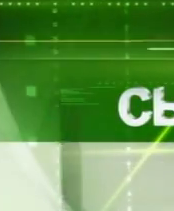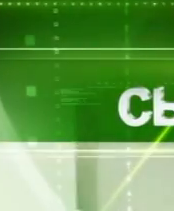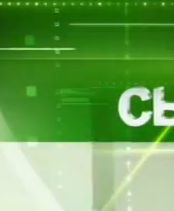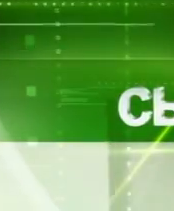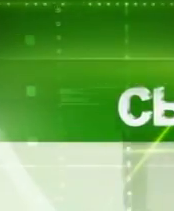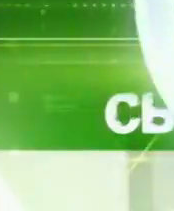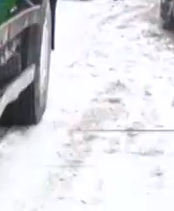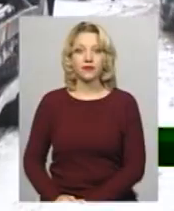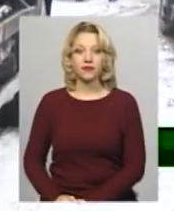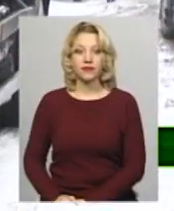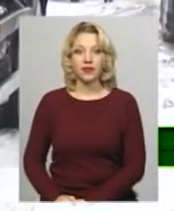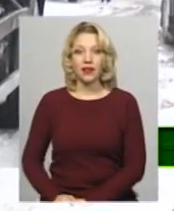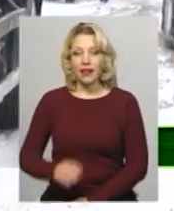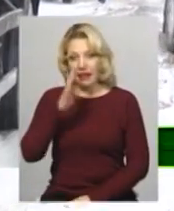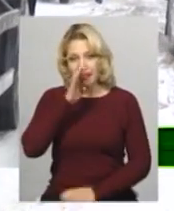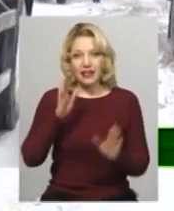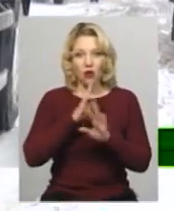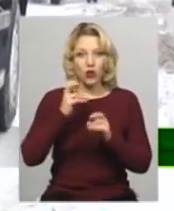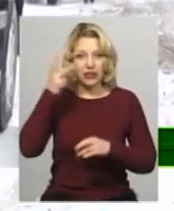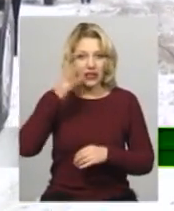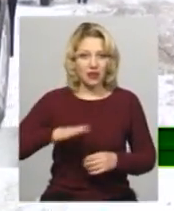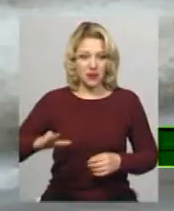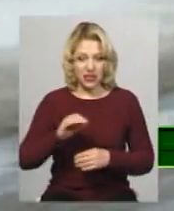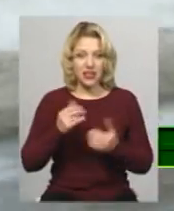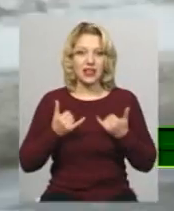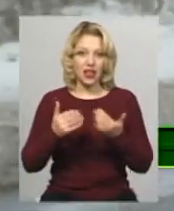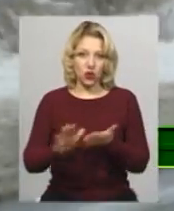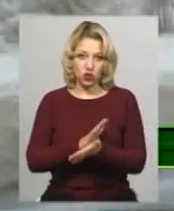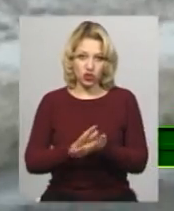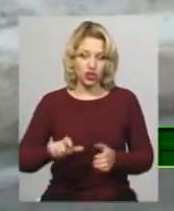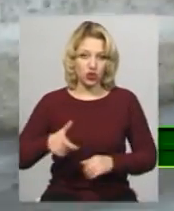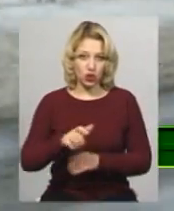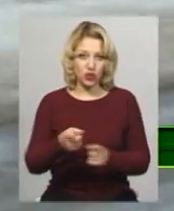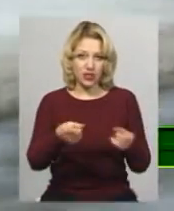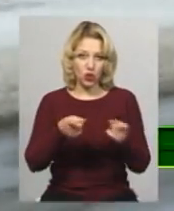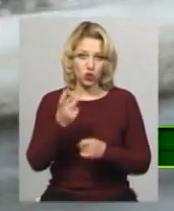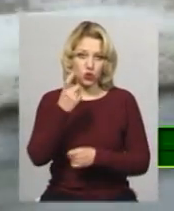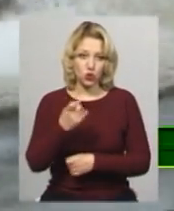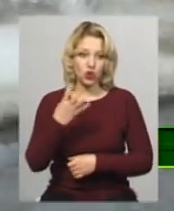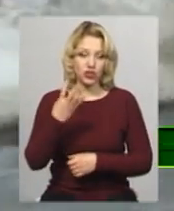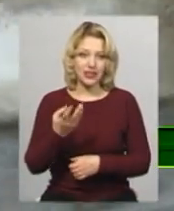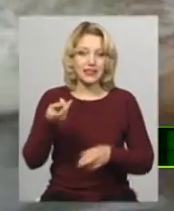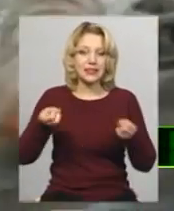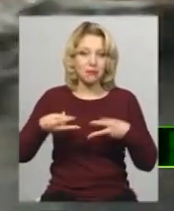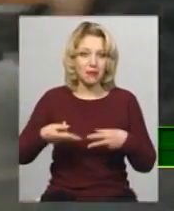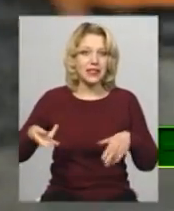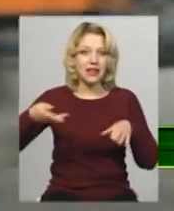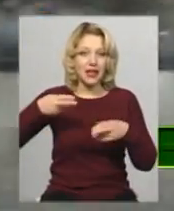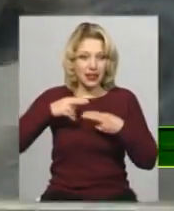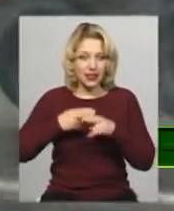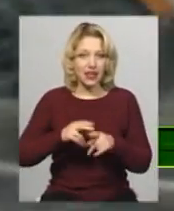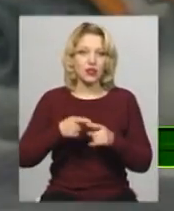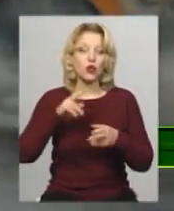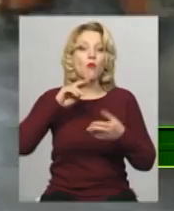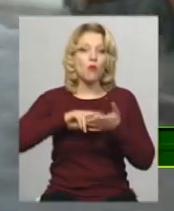Музика Негода на Хмельниччині. Для розчищення автошляхів області залучили 104 спецтехніки. Синоптики прогнозують сніг на